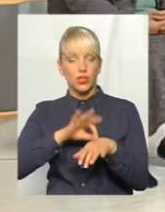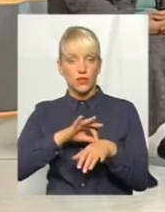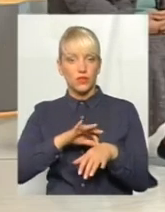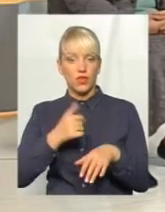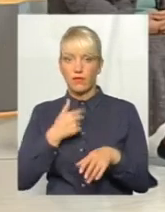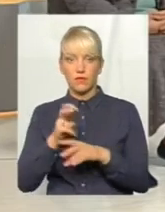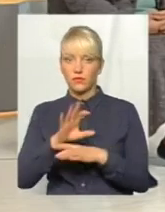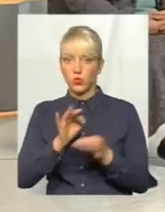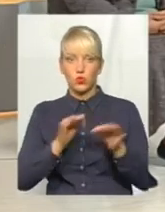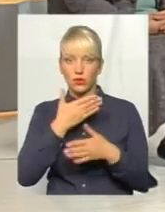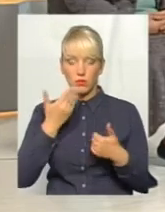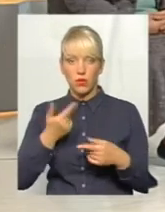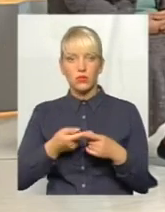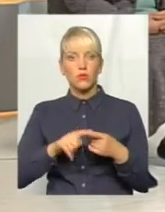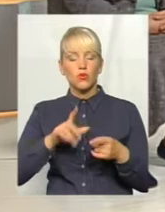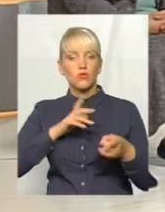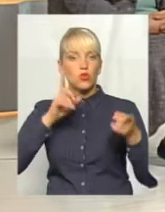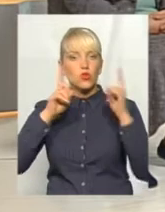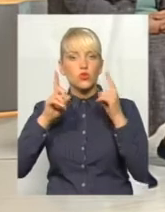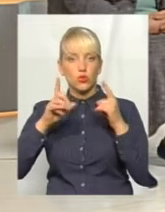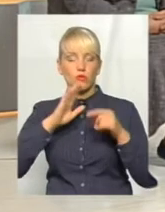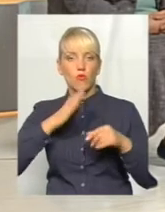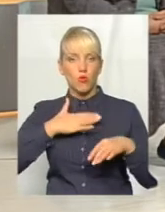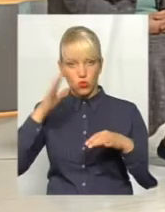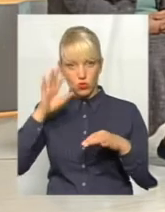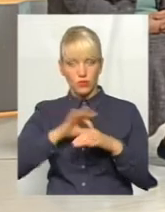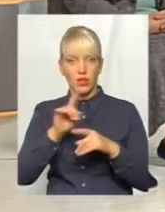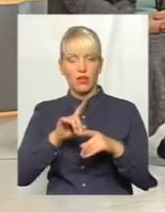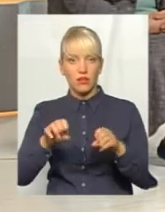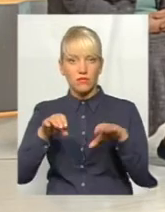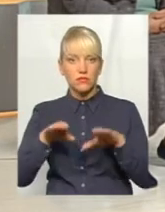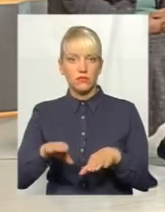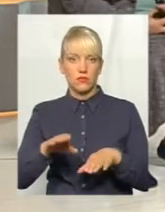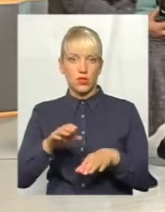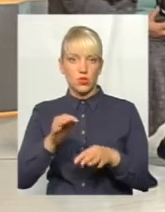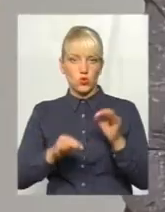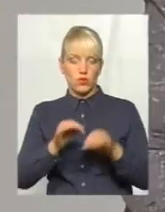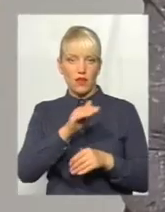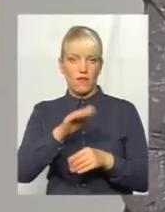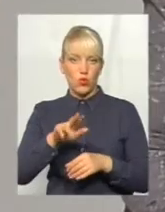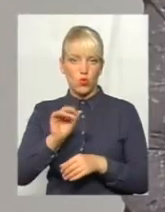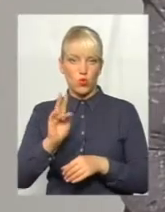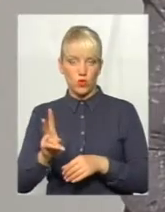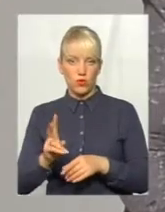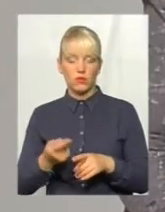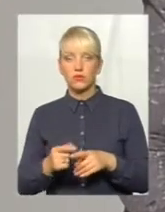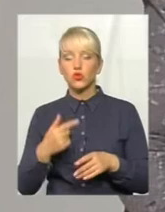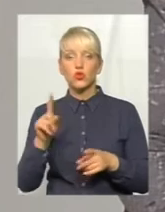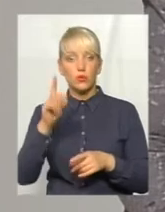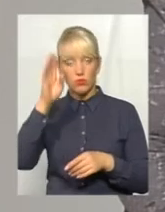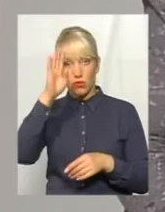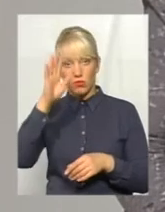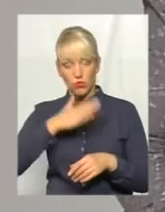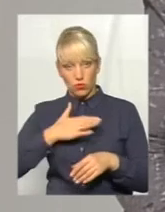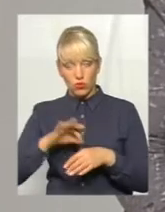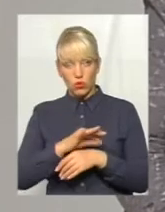для чоловіка, коли він почув це рішення, винесене судею Федорук. І від того, що він почув, він просто не витримало